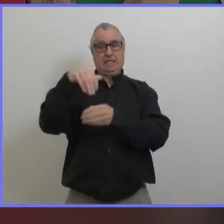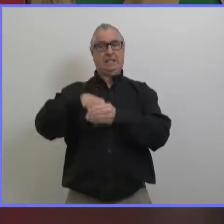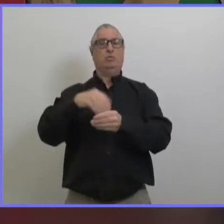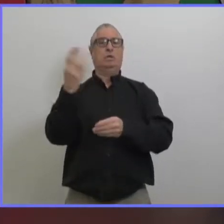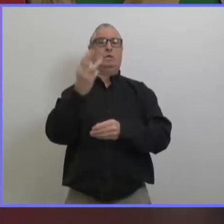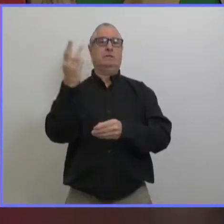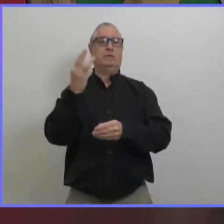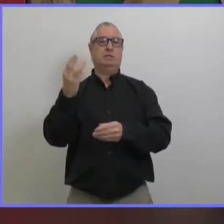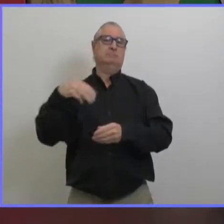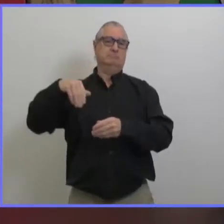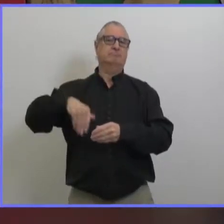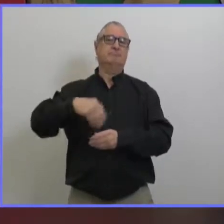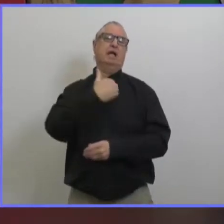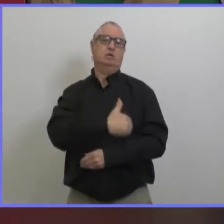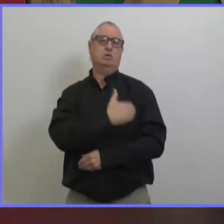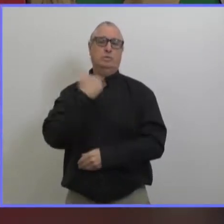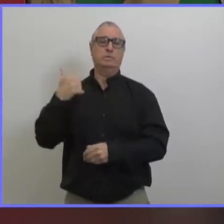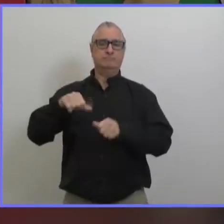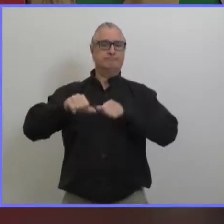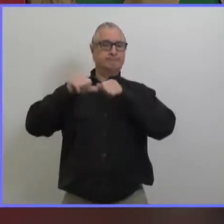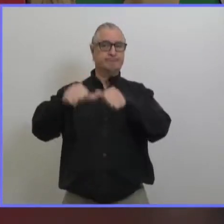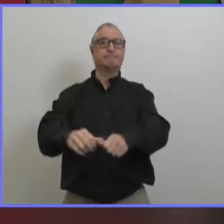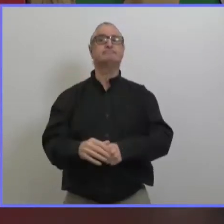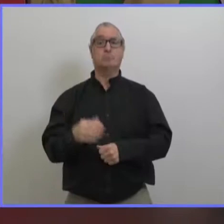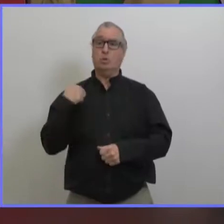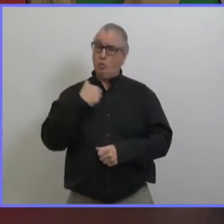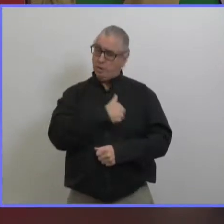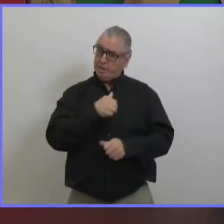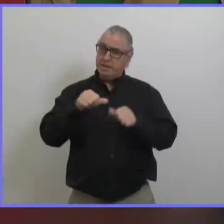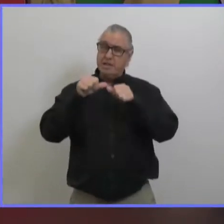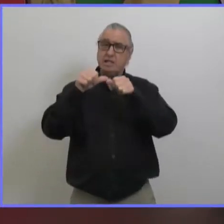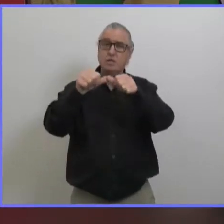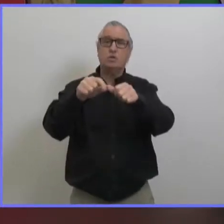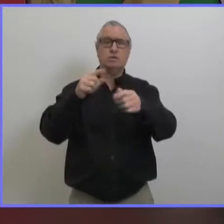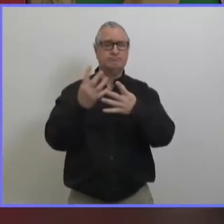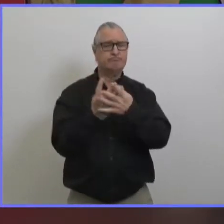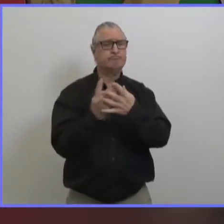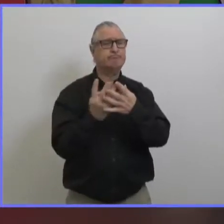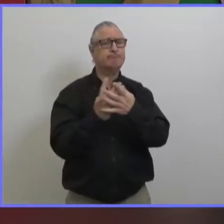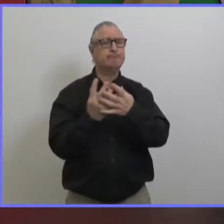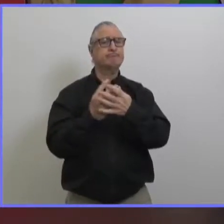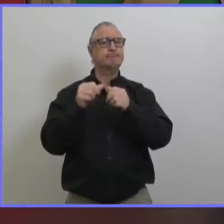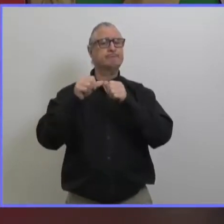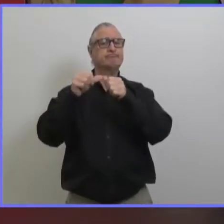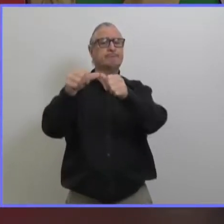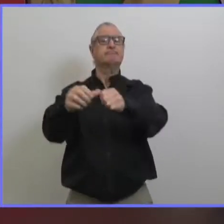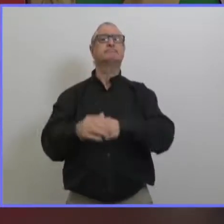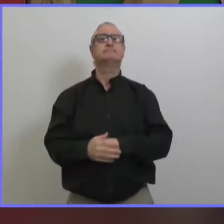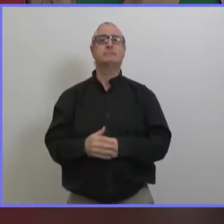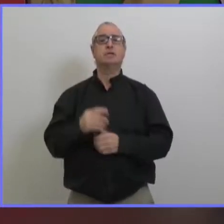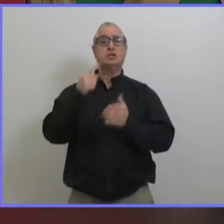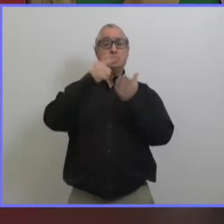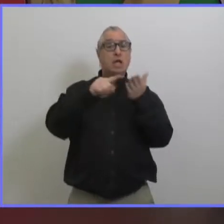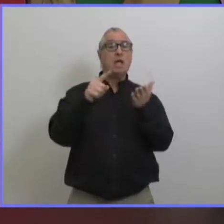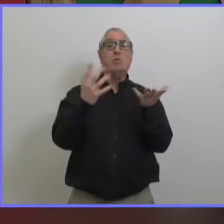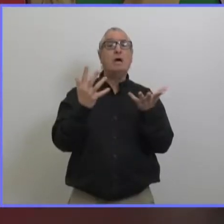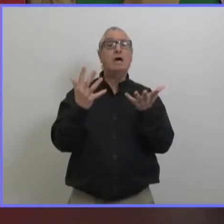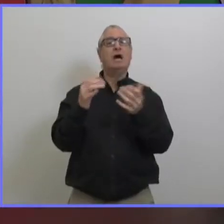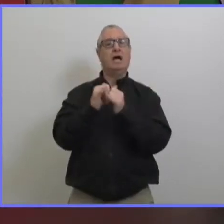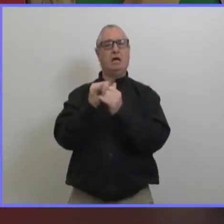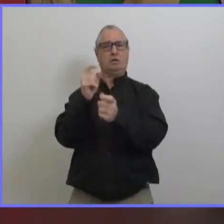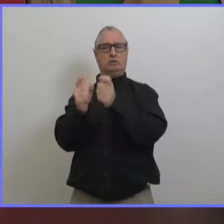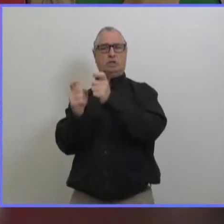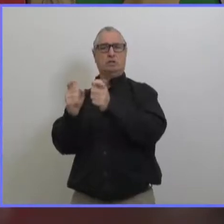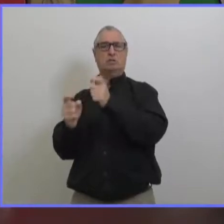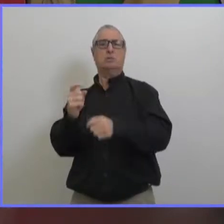idée de la manière dont ce virus change et mute au fil du temps à cause du fait qu'il y a un réseau d'experts entre les